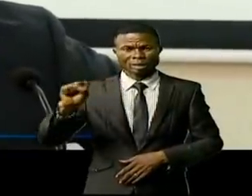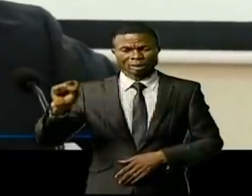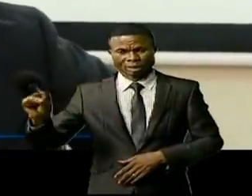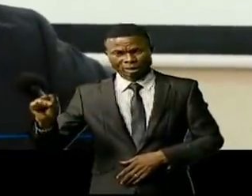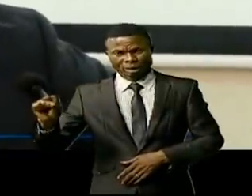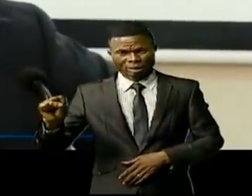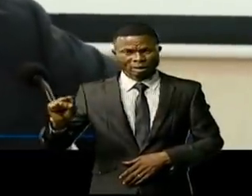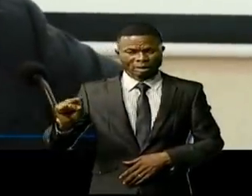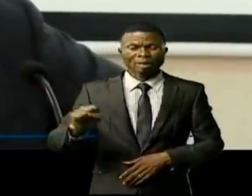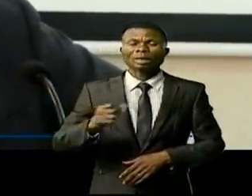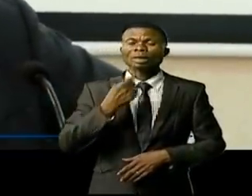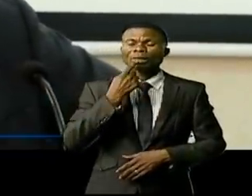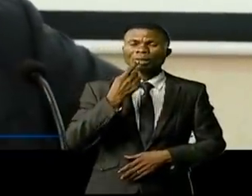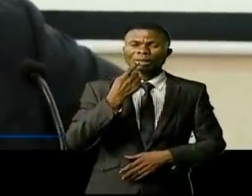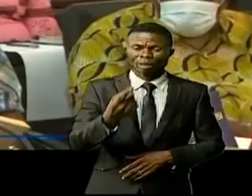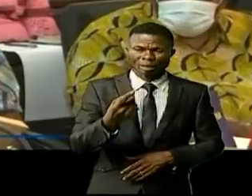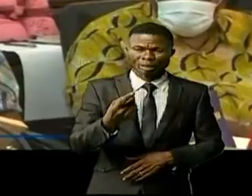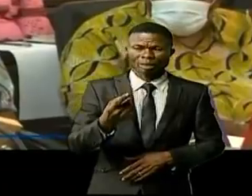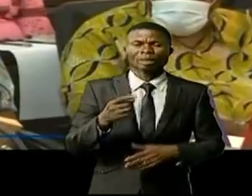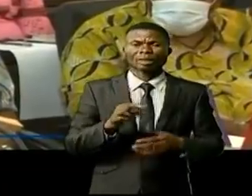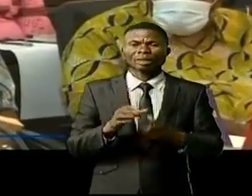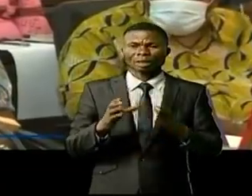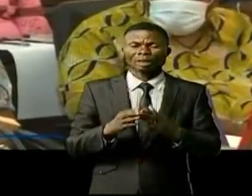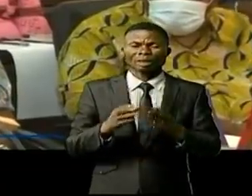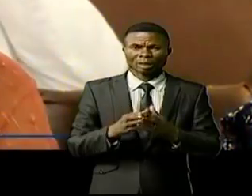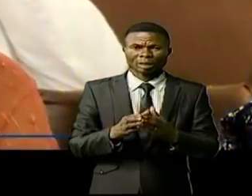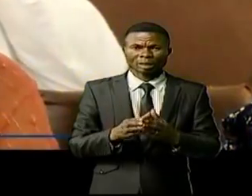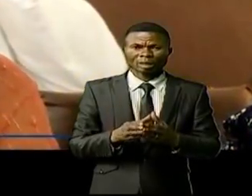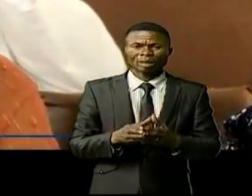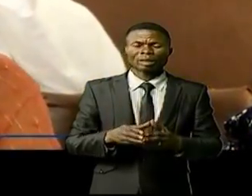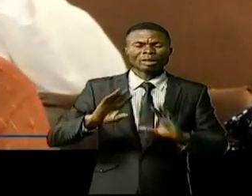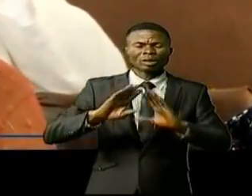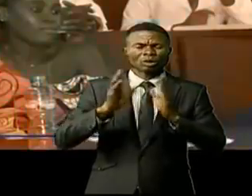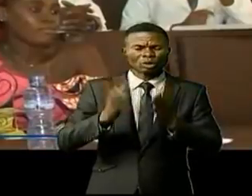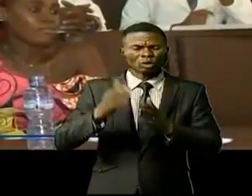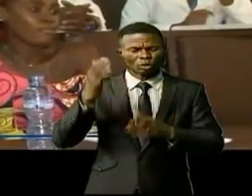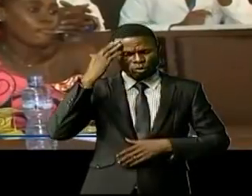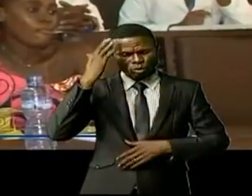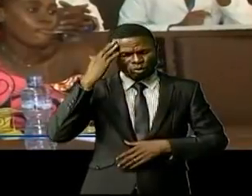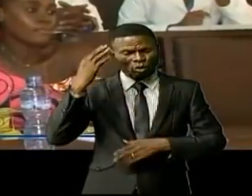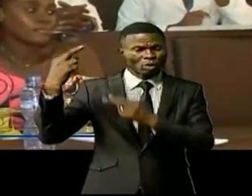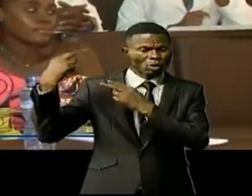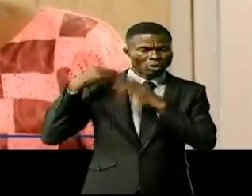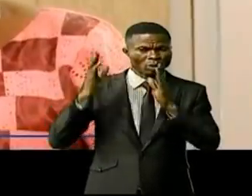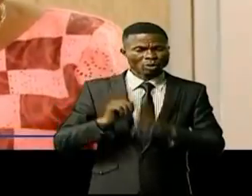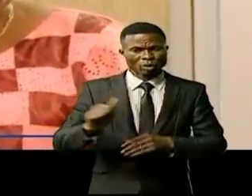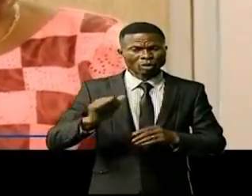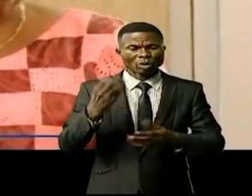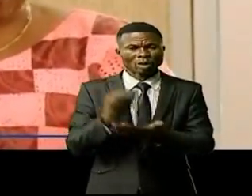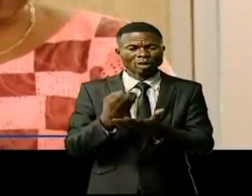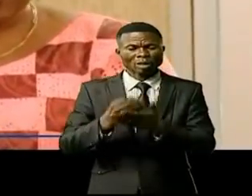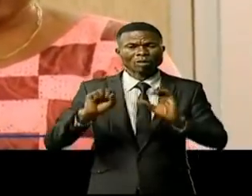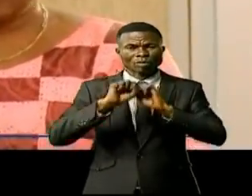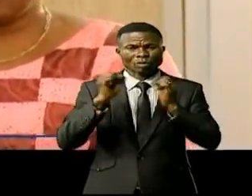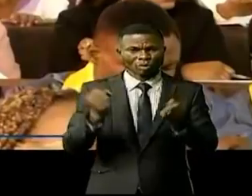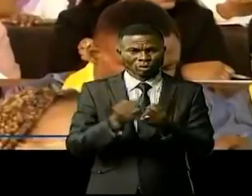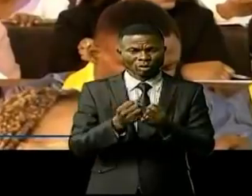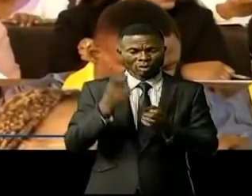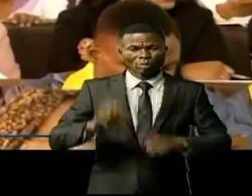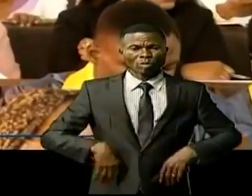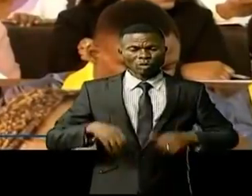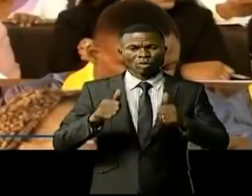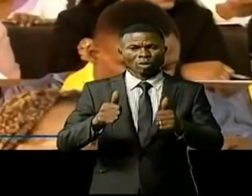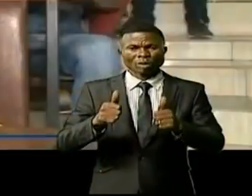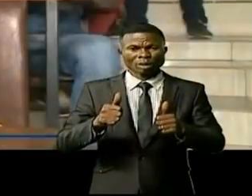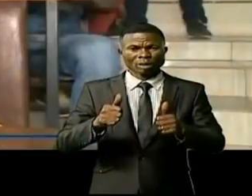-Simon Futikyaku, qui a interpellé les femmes à la prise de conscience sur la protection sociale, gage des survies pour